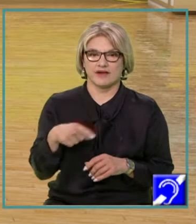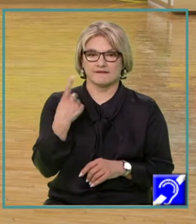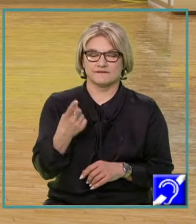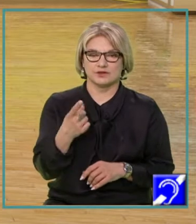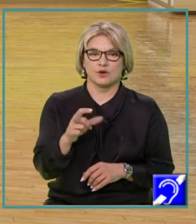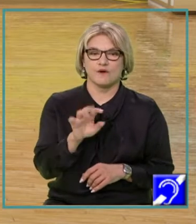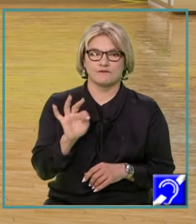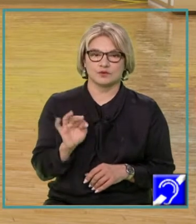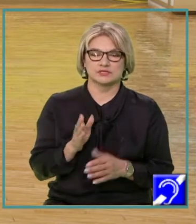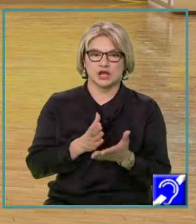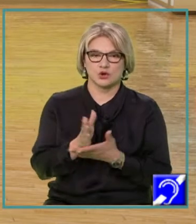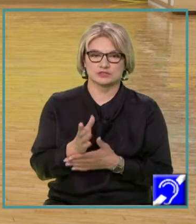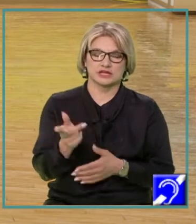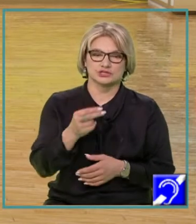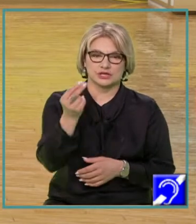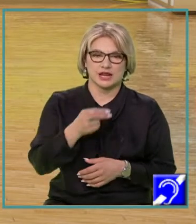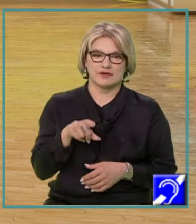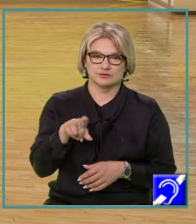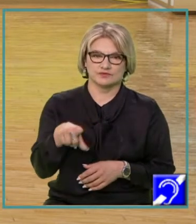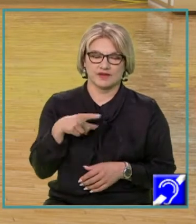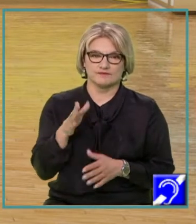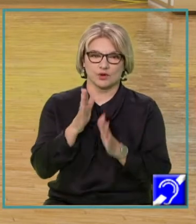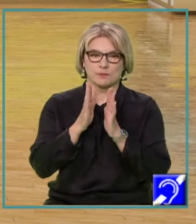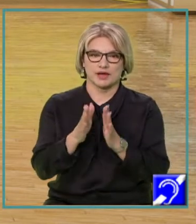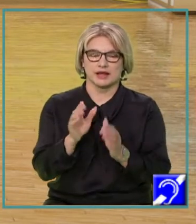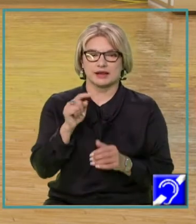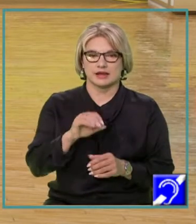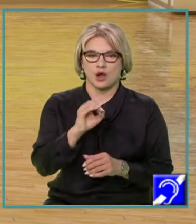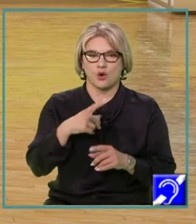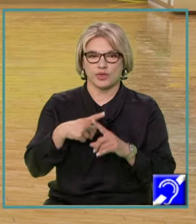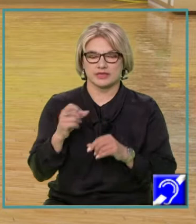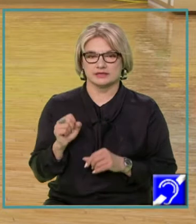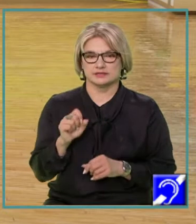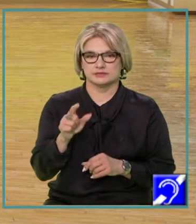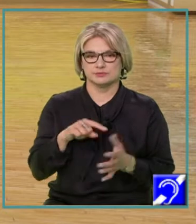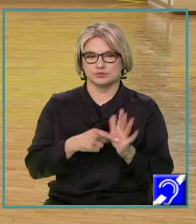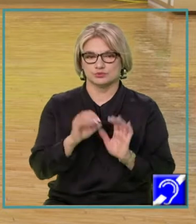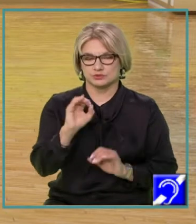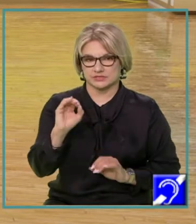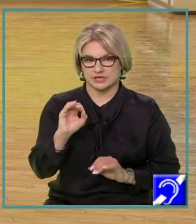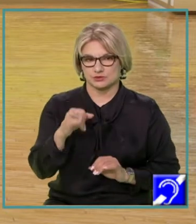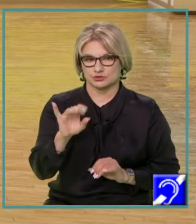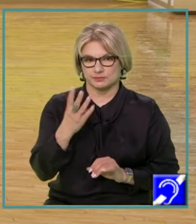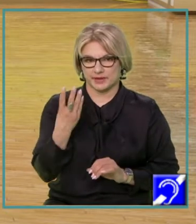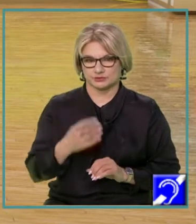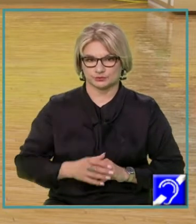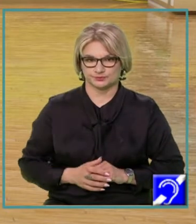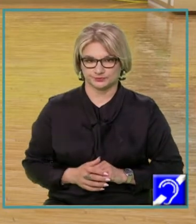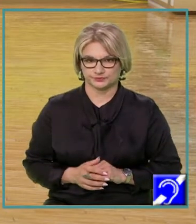constantă, iar graficul său va fi o paralelă la axa ox prin punctul de coordonate 0 și 4.